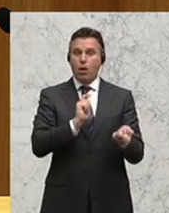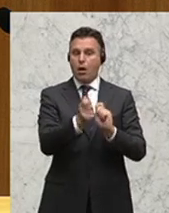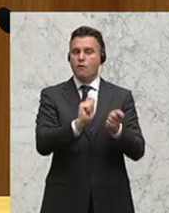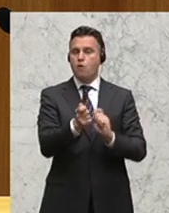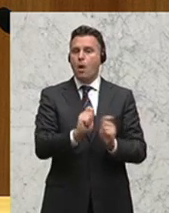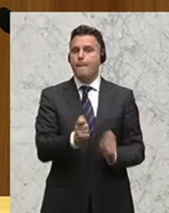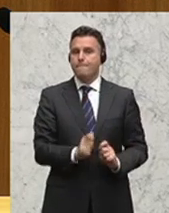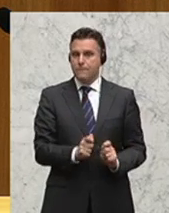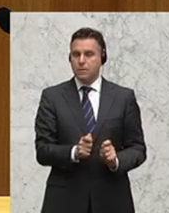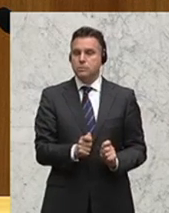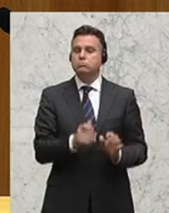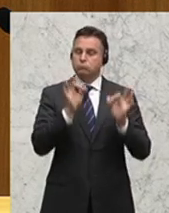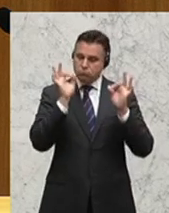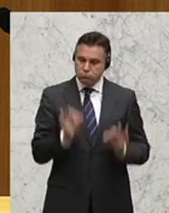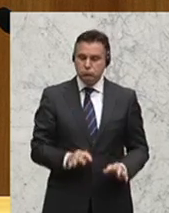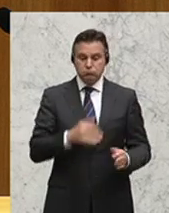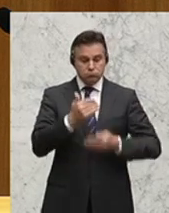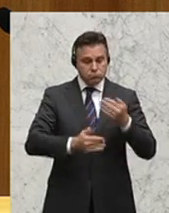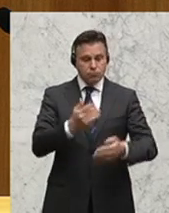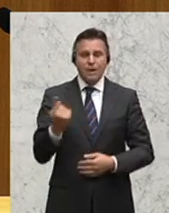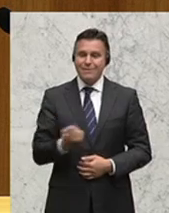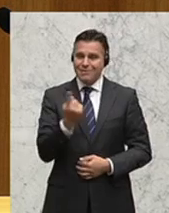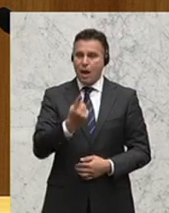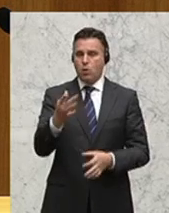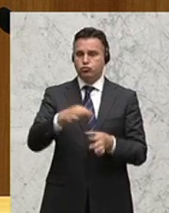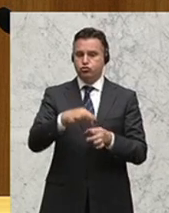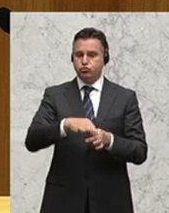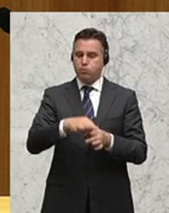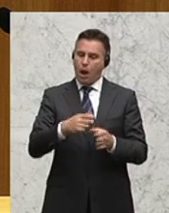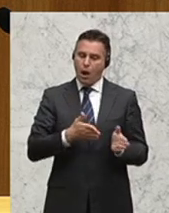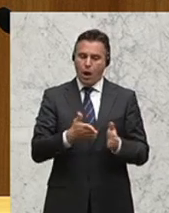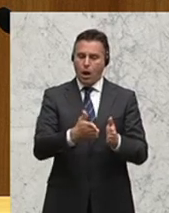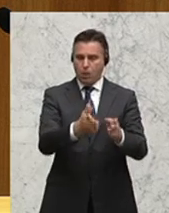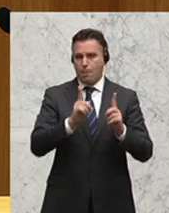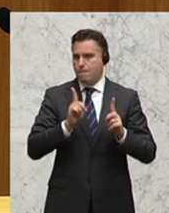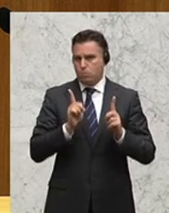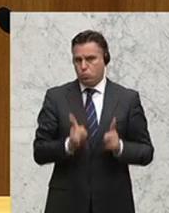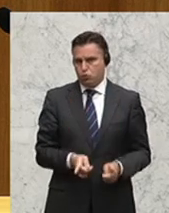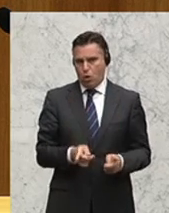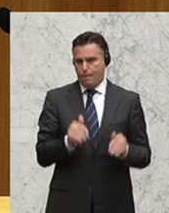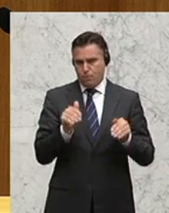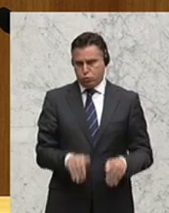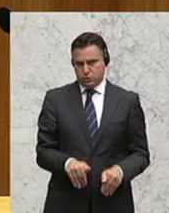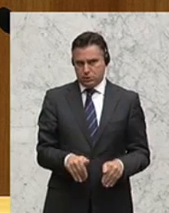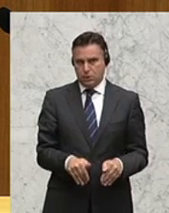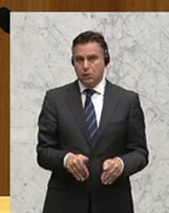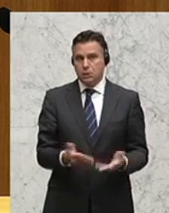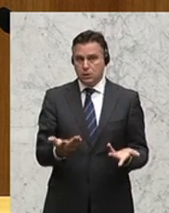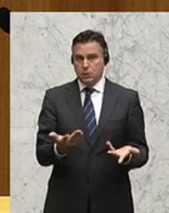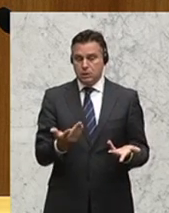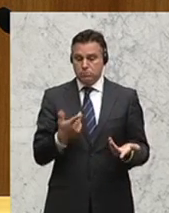umsetzt und einen stringenten, nachhaltigen Sparkurs verfolgt. Daraus wird deutlich, dass die